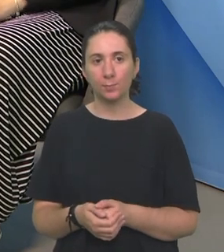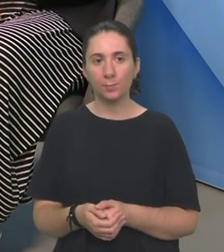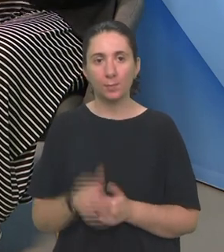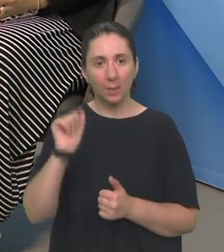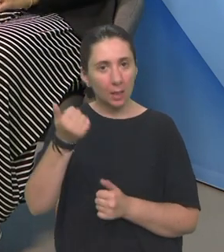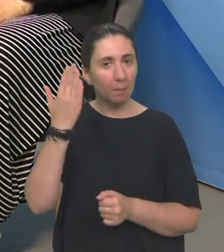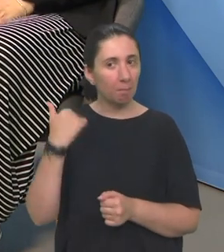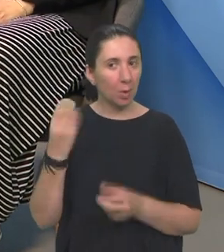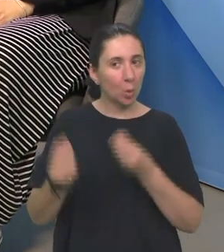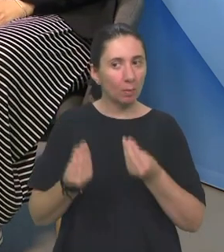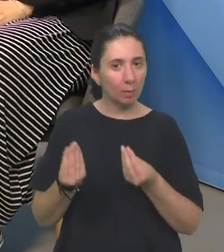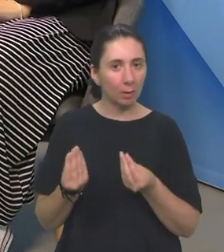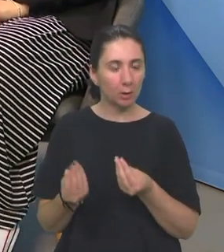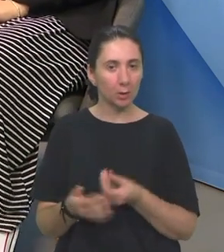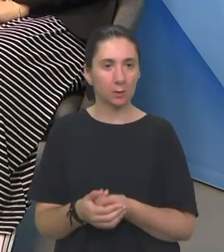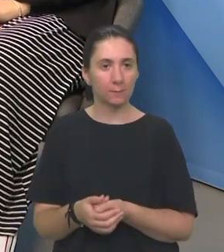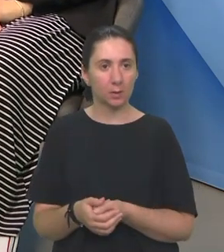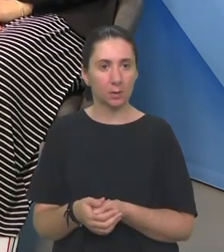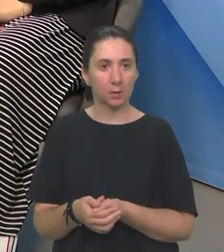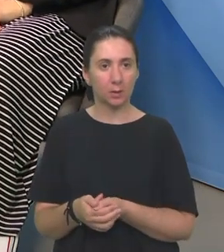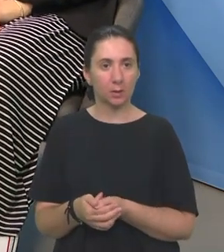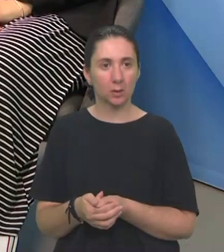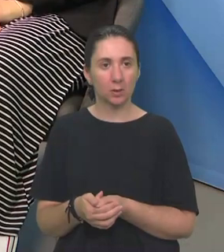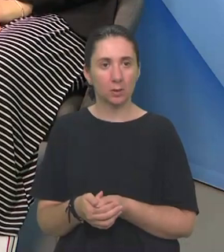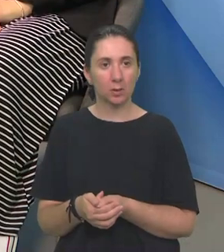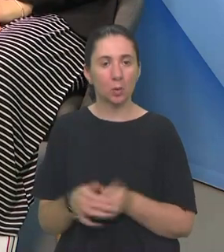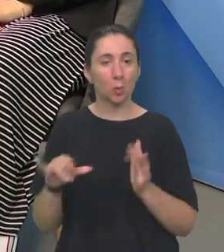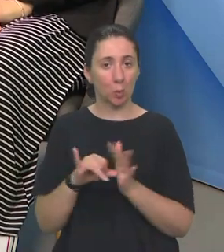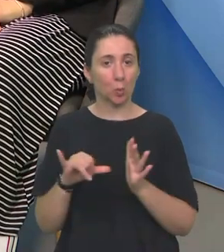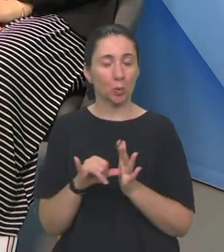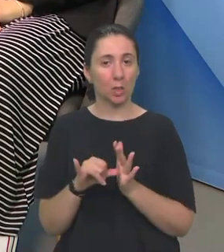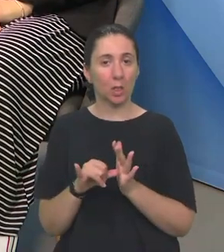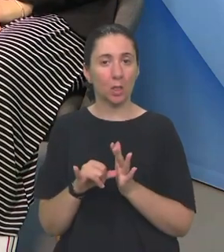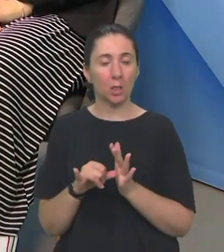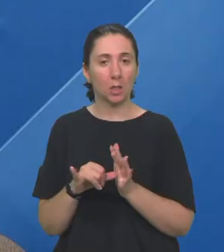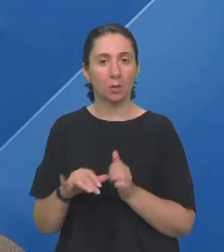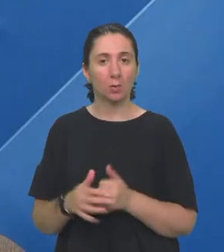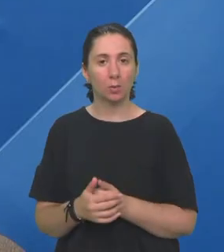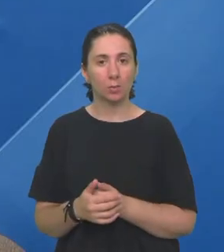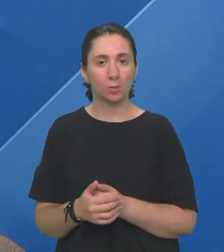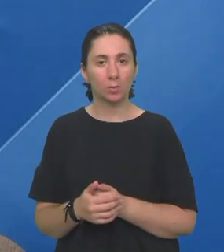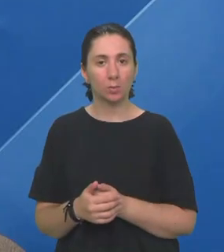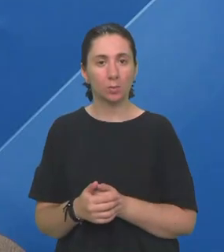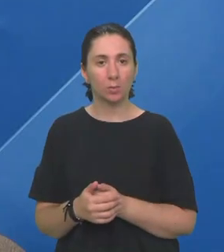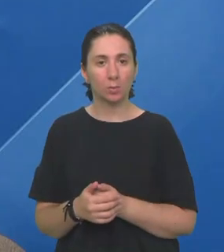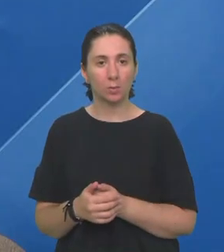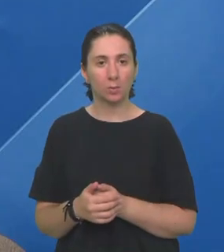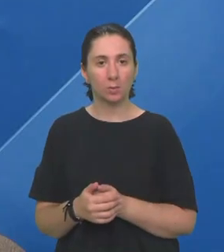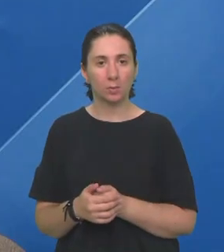Je li bilo nekakvih posebnih? U srednjoj? Zato